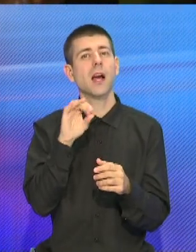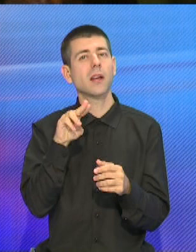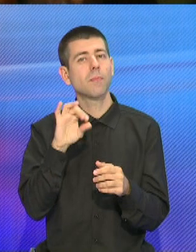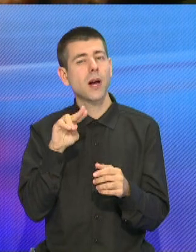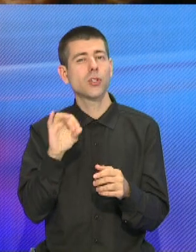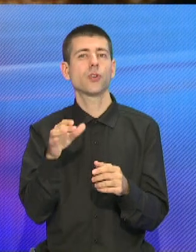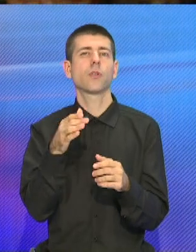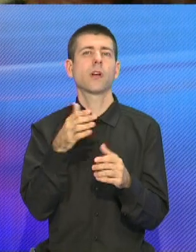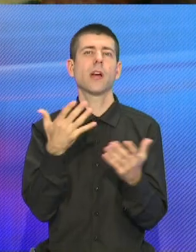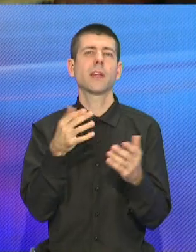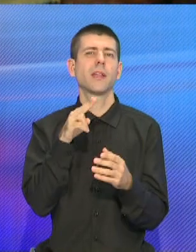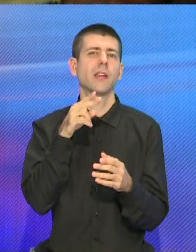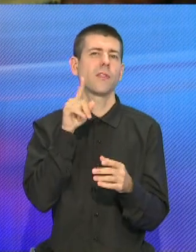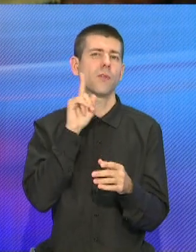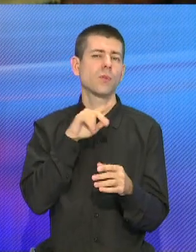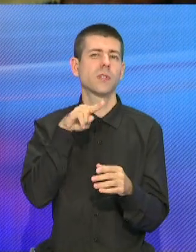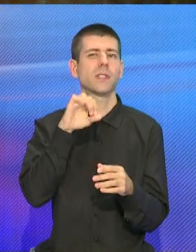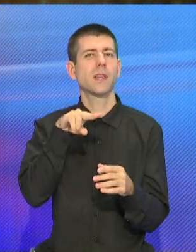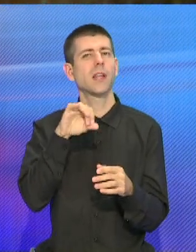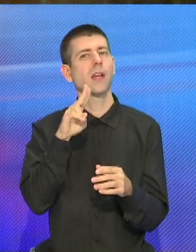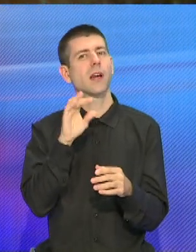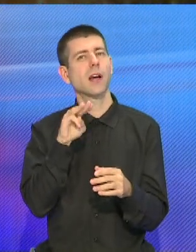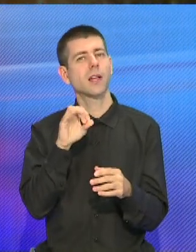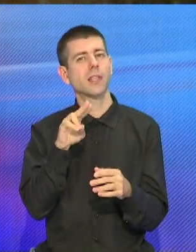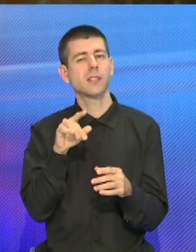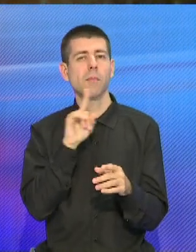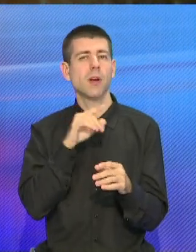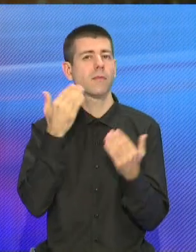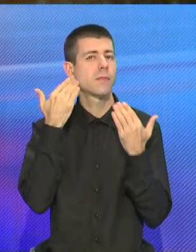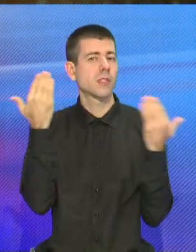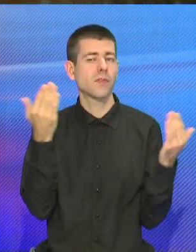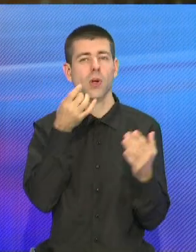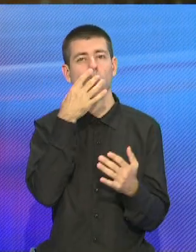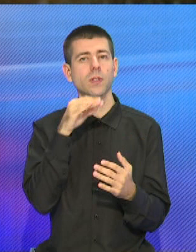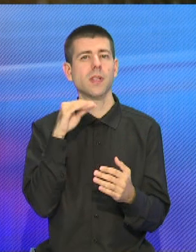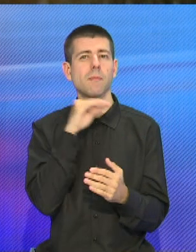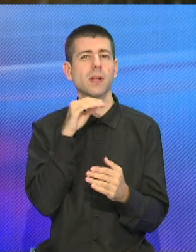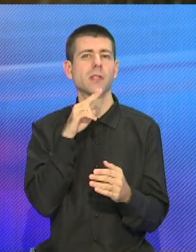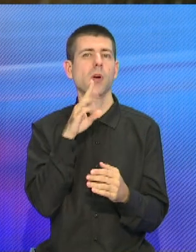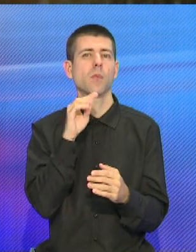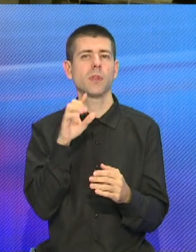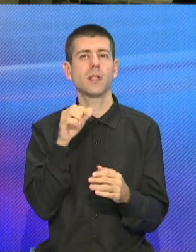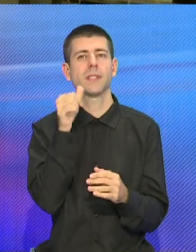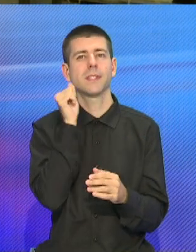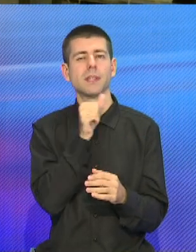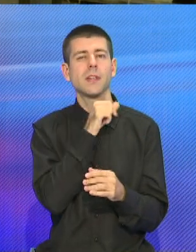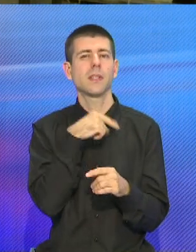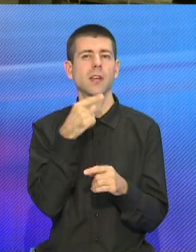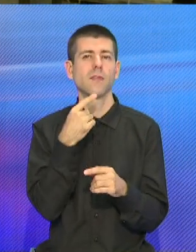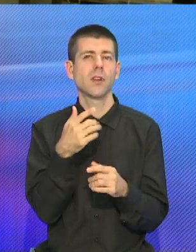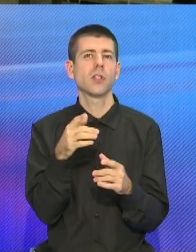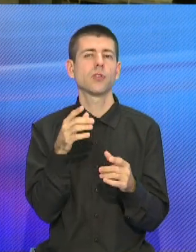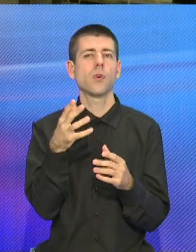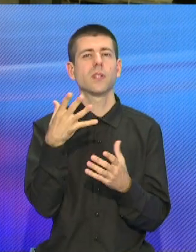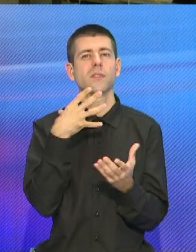пастрома. Какие деликатесы из мяса птицы ждут потребителей, пока неизвестно. Гродненский мясокомбинат секреты не раскрывает. Риск, что идею